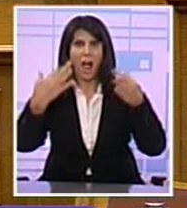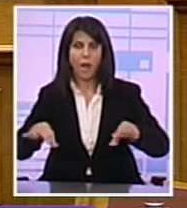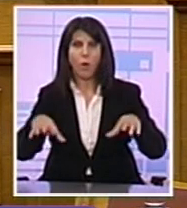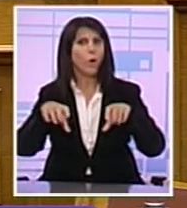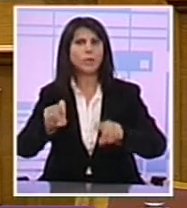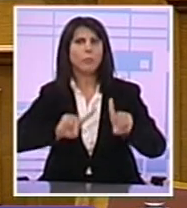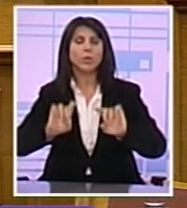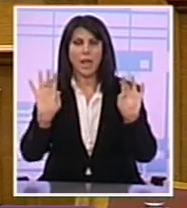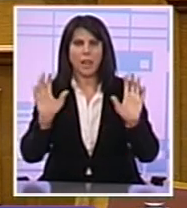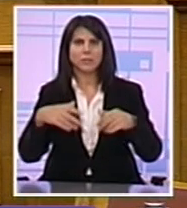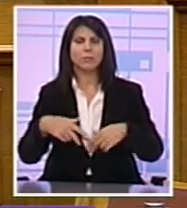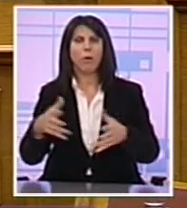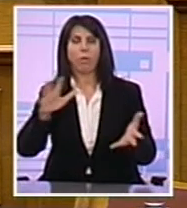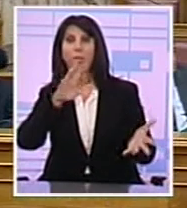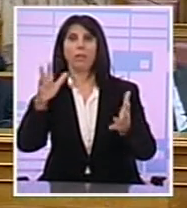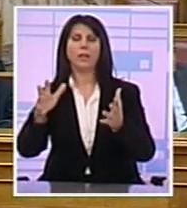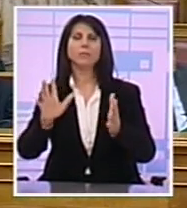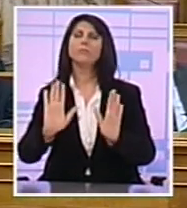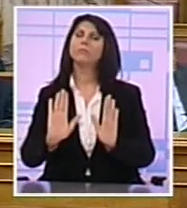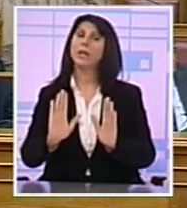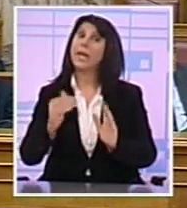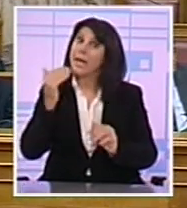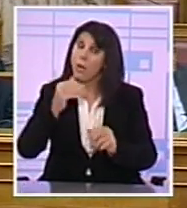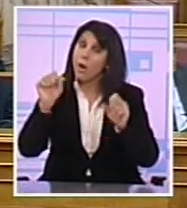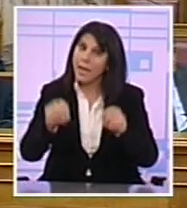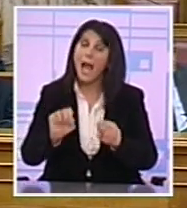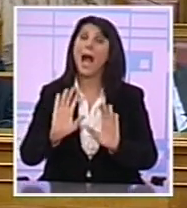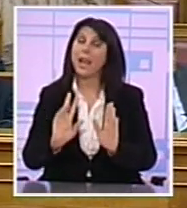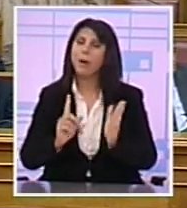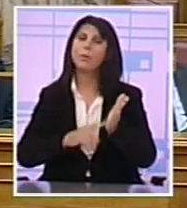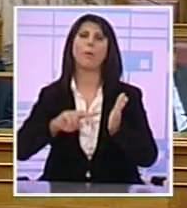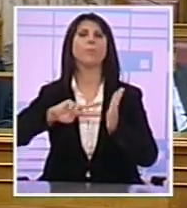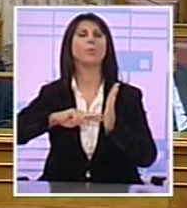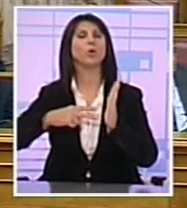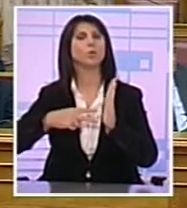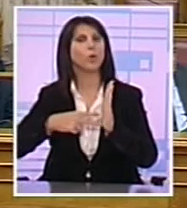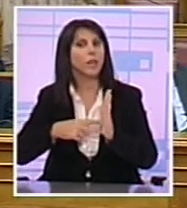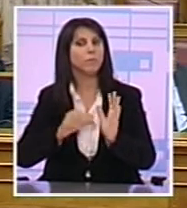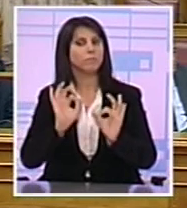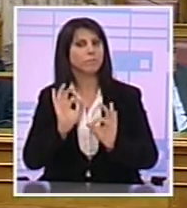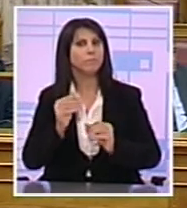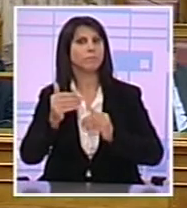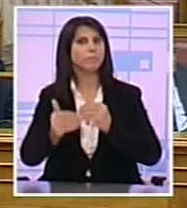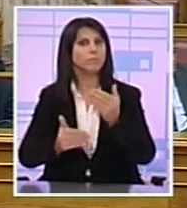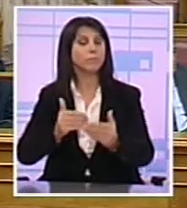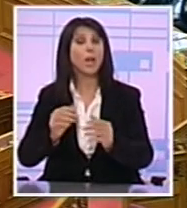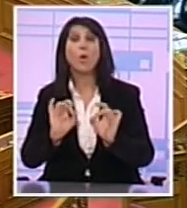το γρηγορότερο Αλλά ας γίνει σωστά Προσεκτικά Χωρίς κινδύνους για τη χώρα